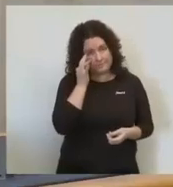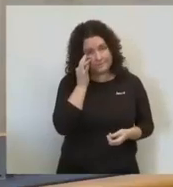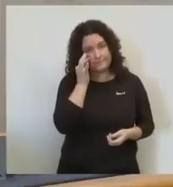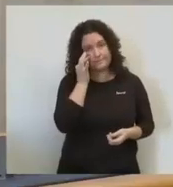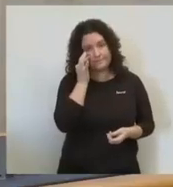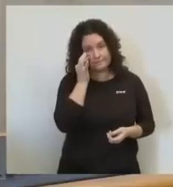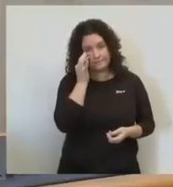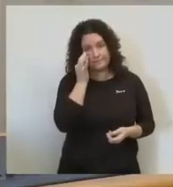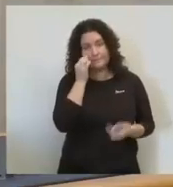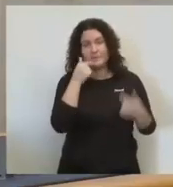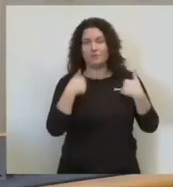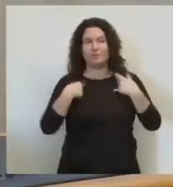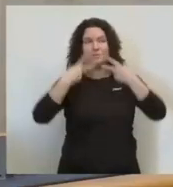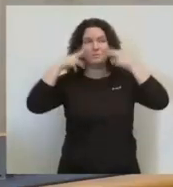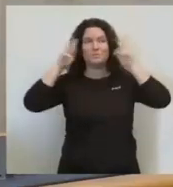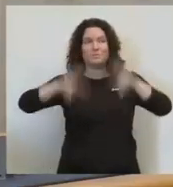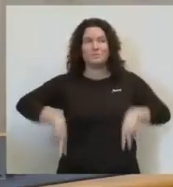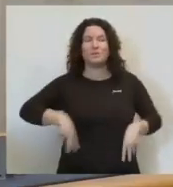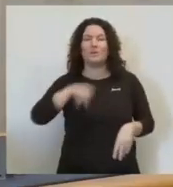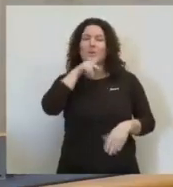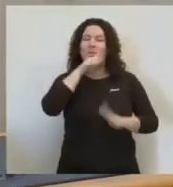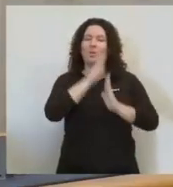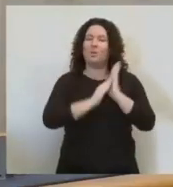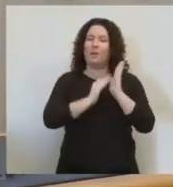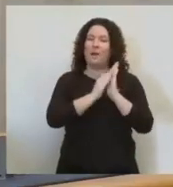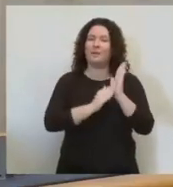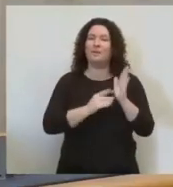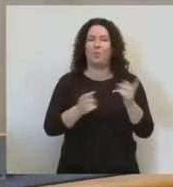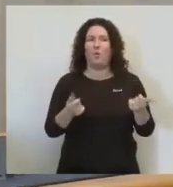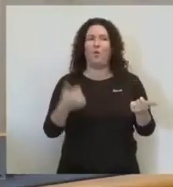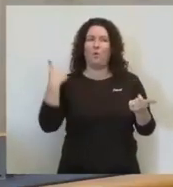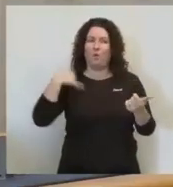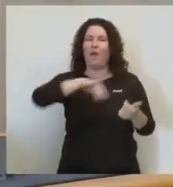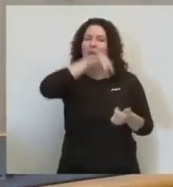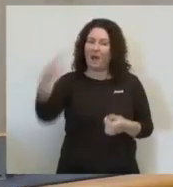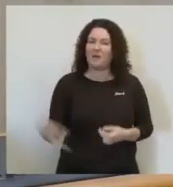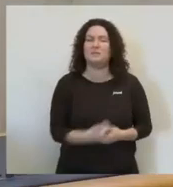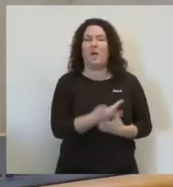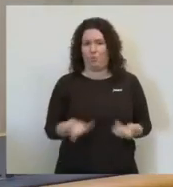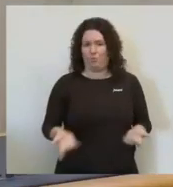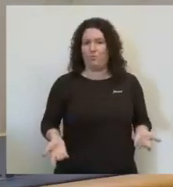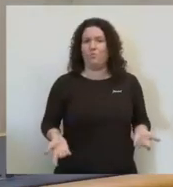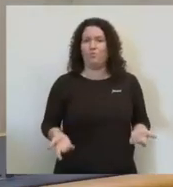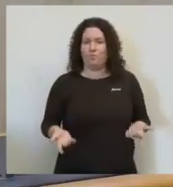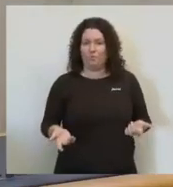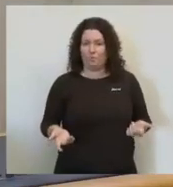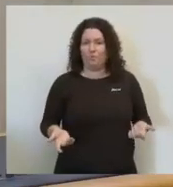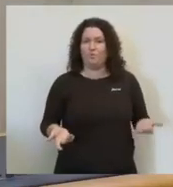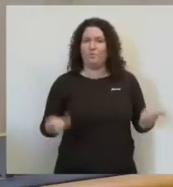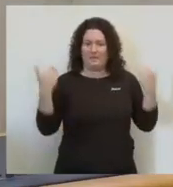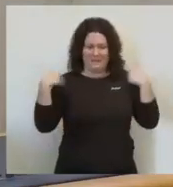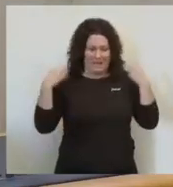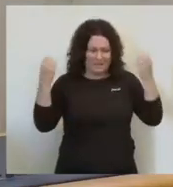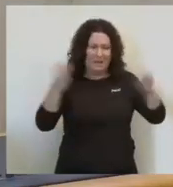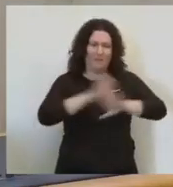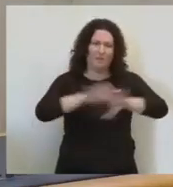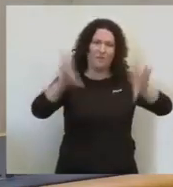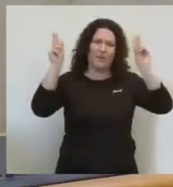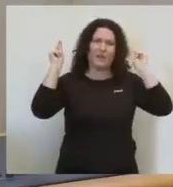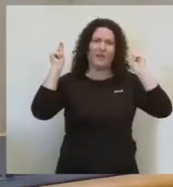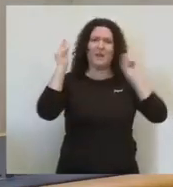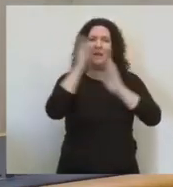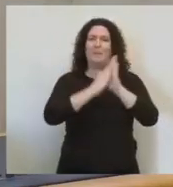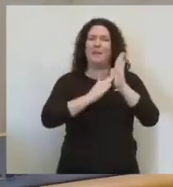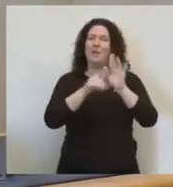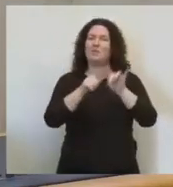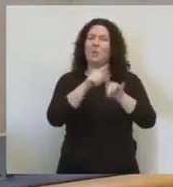I jo com a valencià no parlant ja començo a estar una miqueta cansat de l'assumpte, no? Jo crec que ja està bé, no? Jo crec que el Valencià és